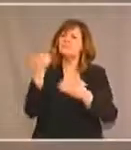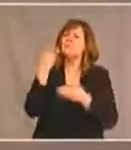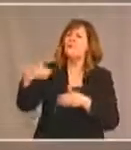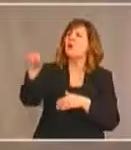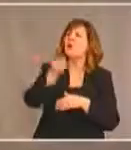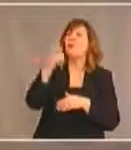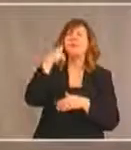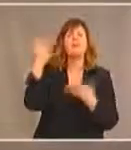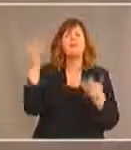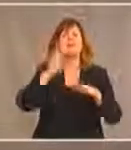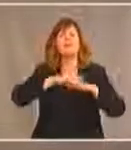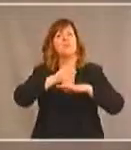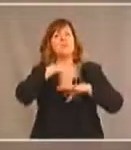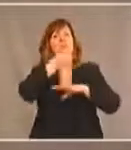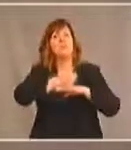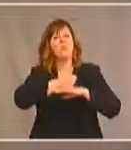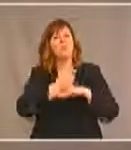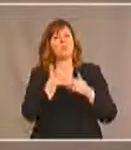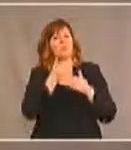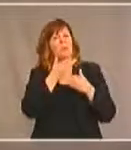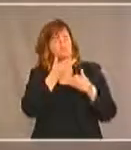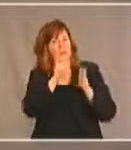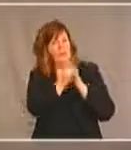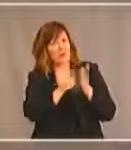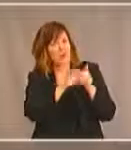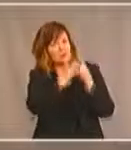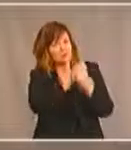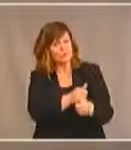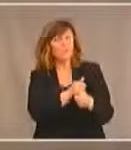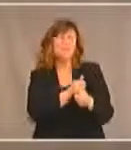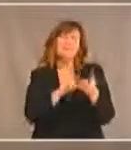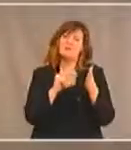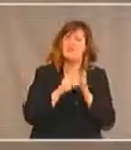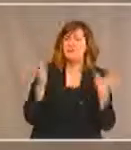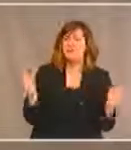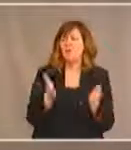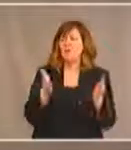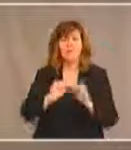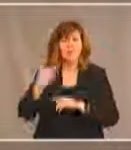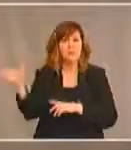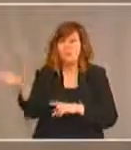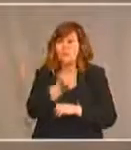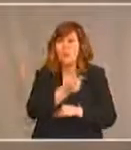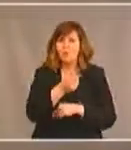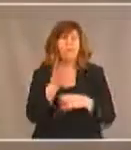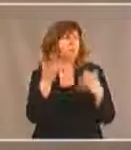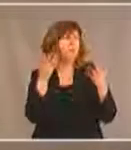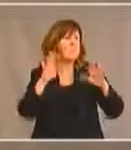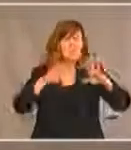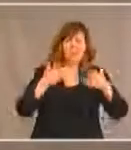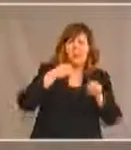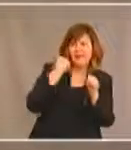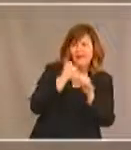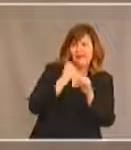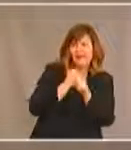mise en oeuvre et de'exécution de la loi donc j'encourage tout le monde à considérer les pratiques exemplaires beaucoup de